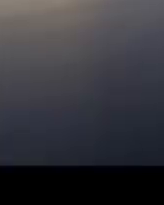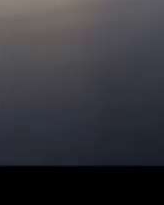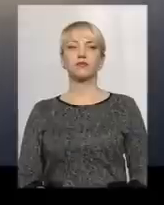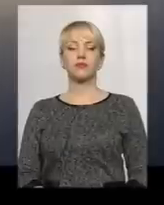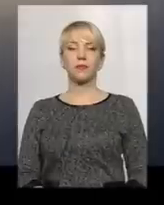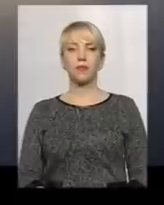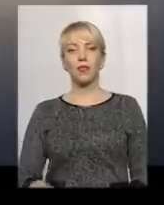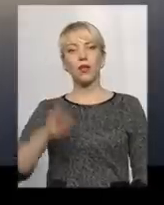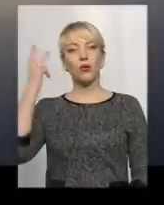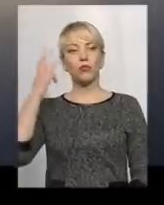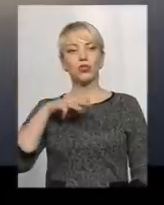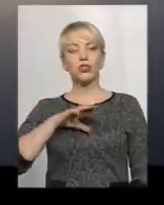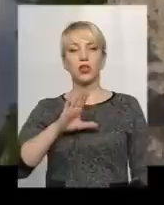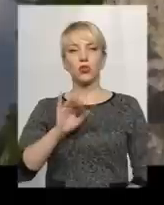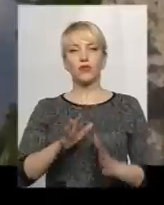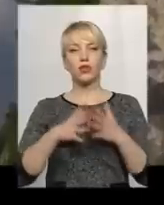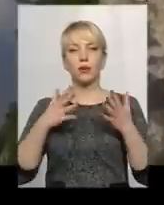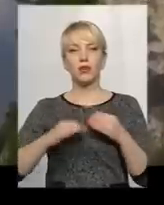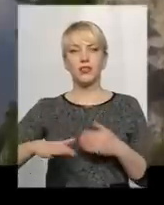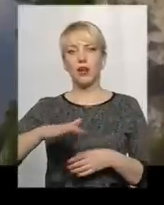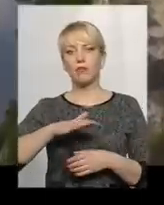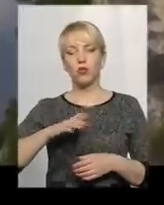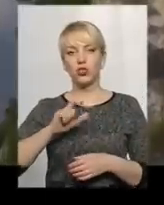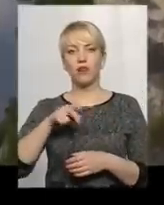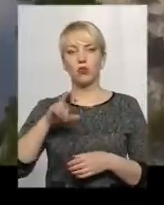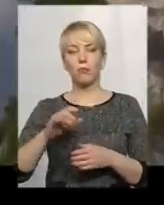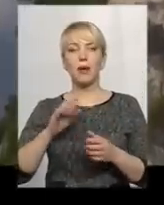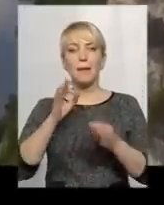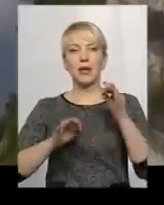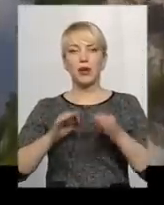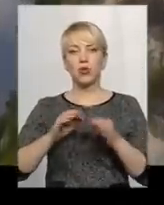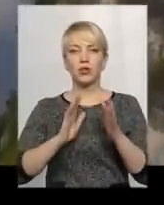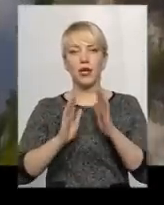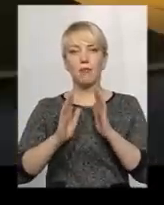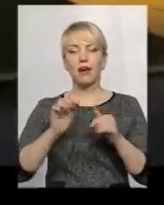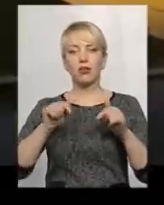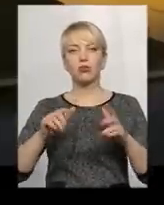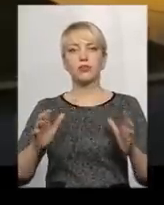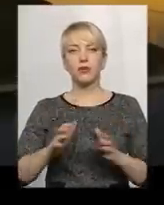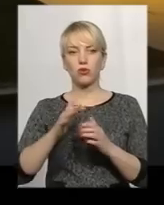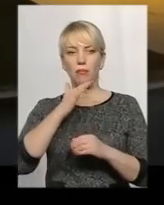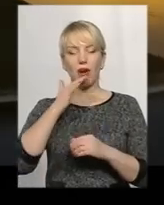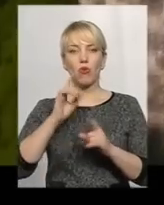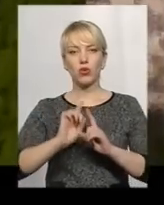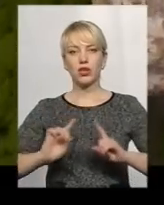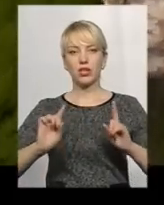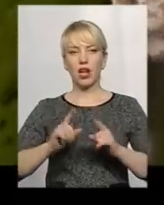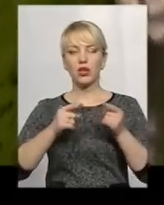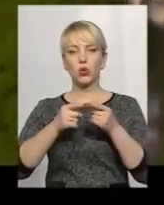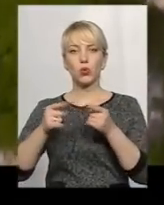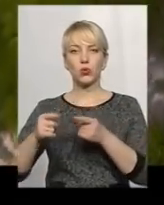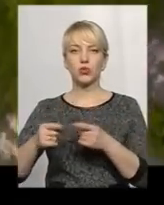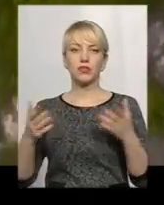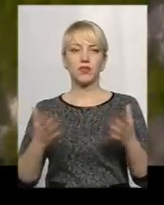Подільські Товтри – найбільший за площою в Європі природний парк. Тут ще збереглося чимало унікальних куточків,